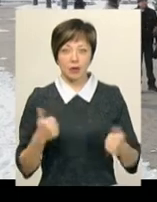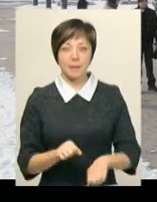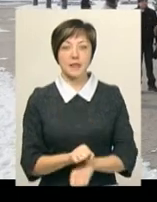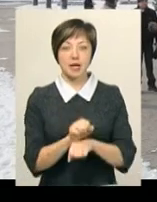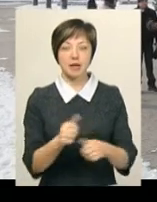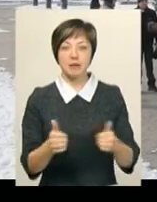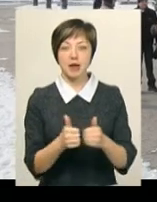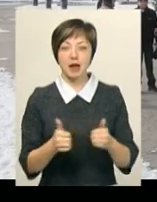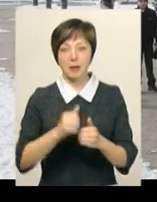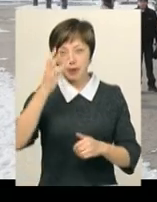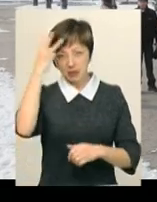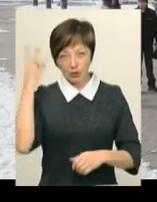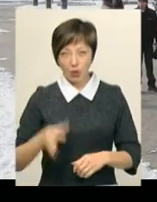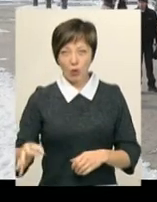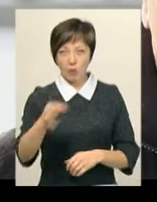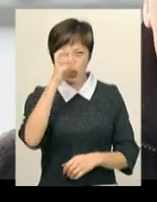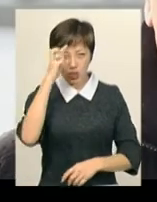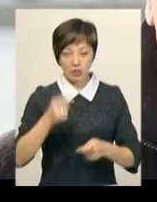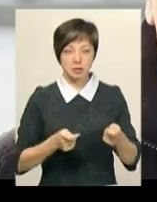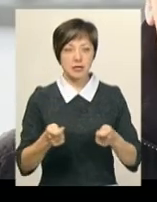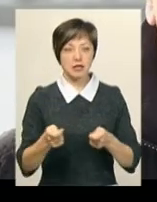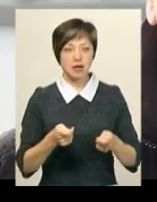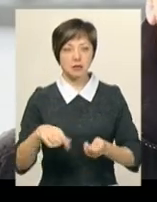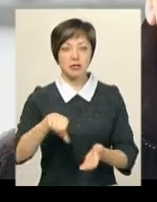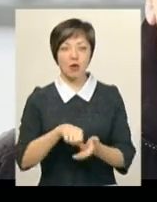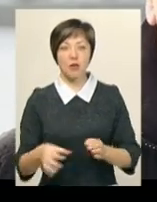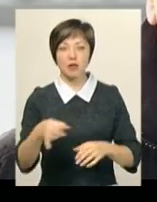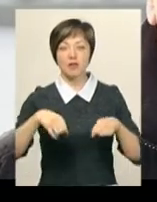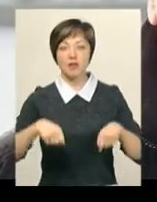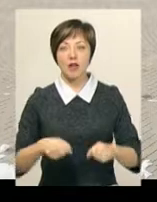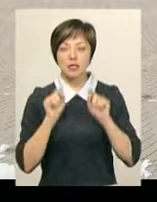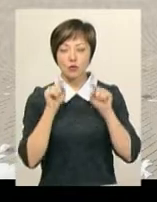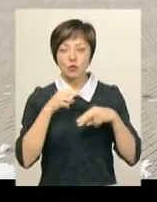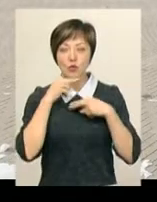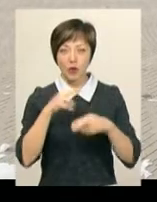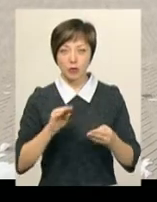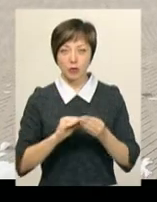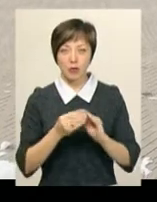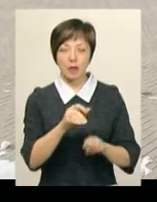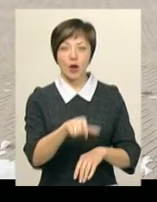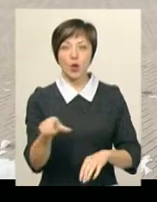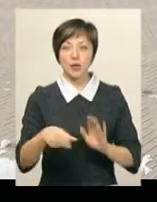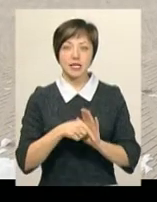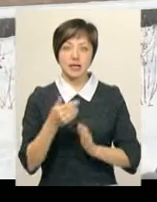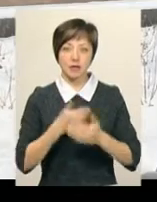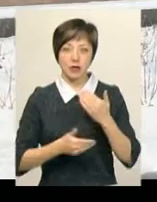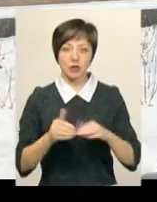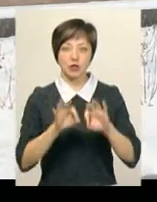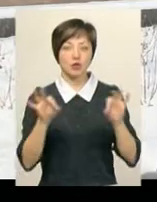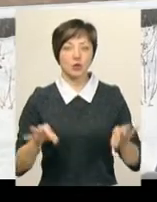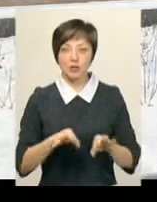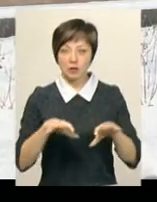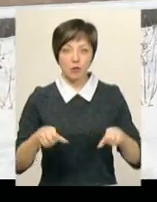влаштували під стінами Хмельницької облдержадміністрації, аби представники обласної влади звернули увагу на проблему людей з інвалідністю. Та жоден з